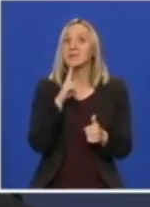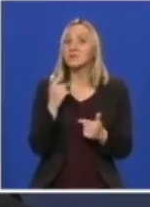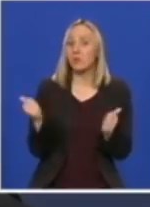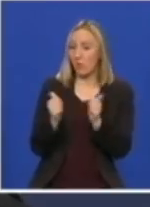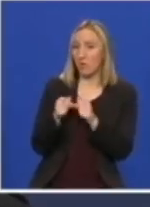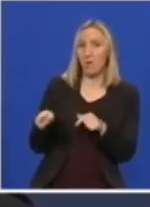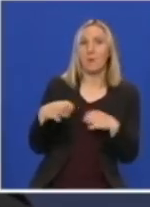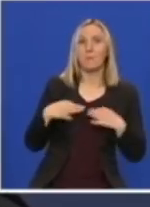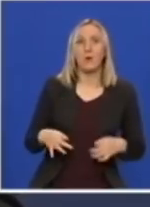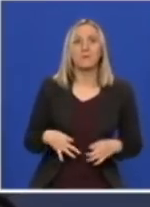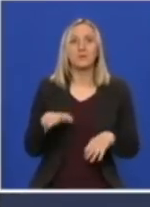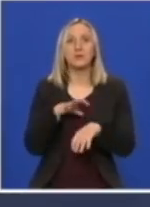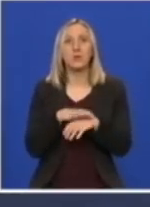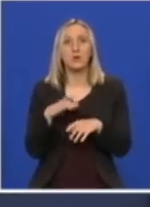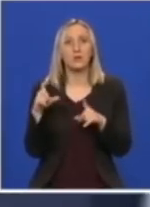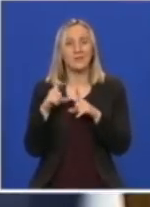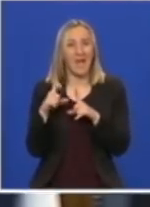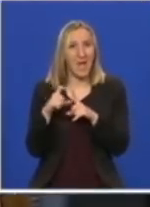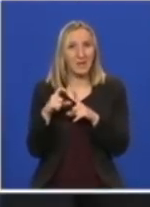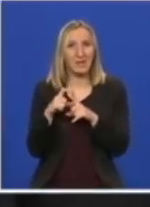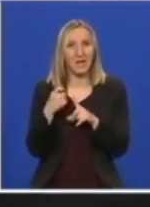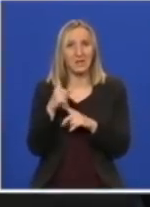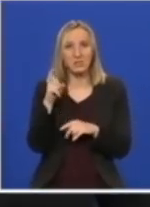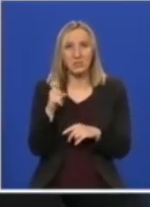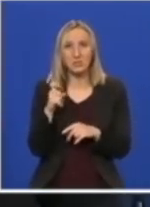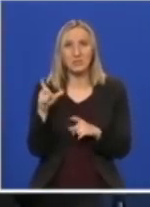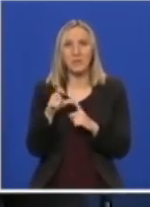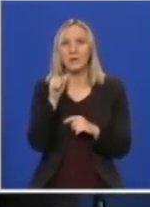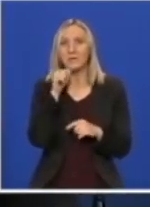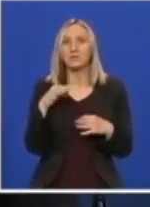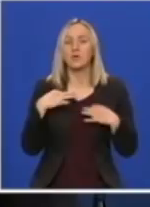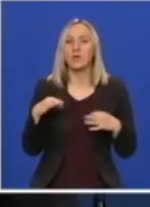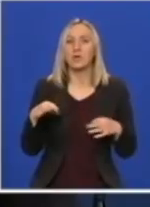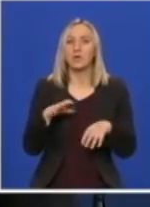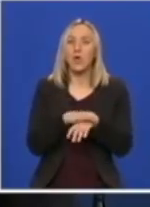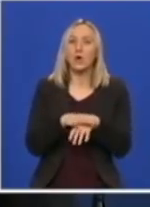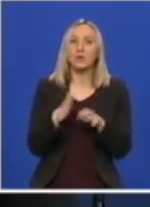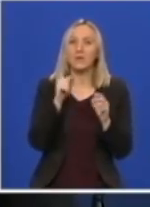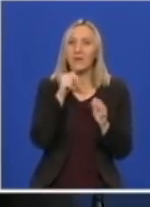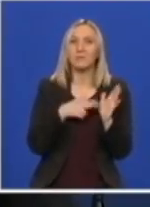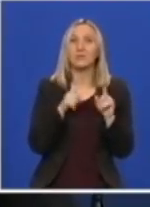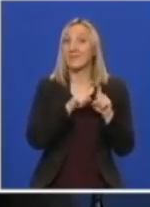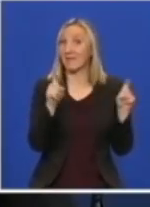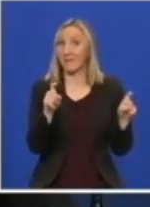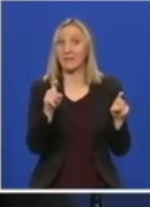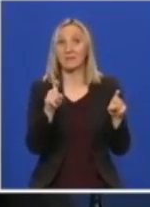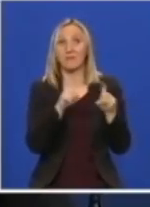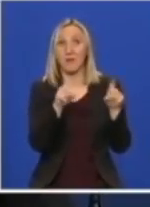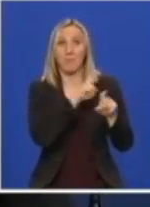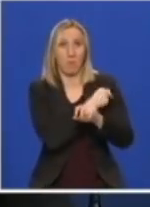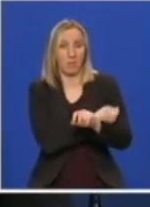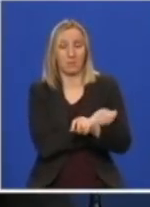profesor doktor Darija Kisić-Tepavčević i docent doktor Ivana Milošević sa infektivne klinike Kliničkog centra